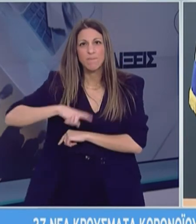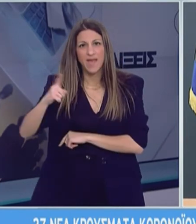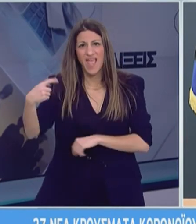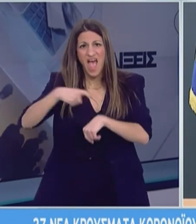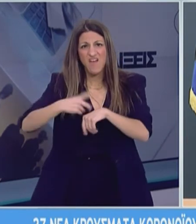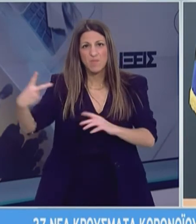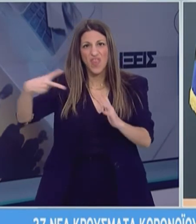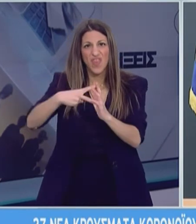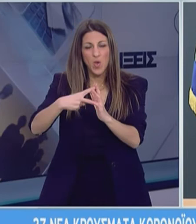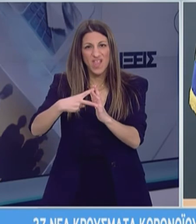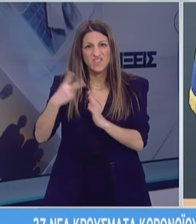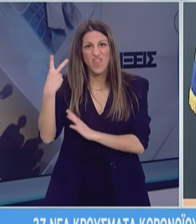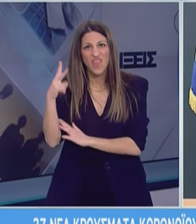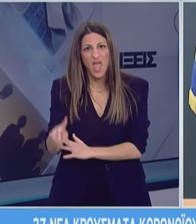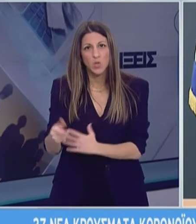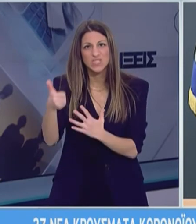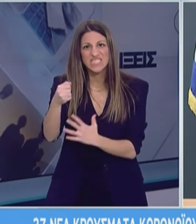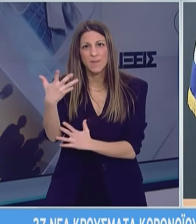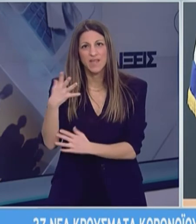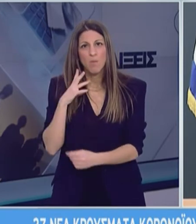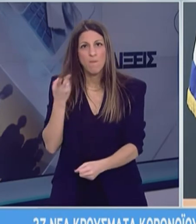.265 νεκρούς.